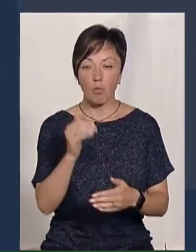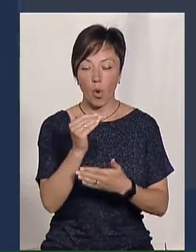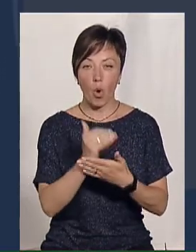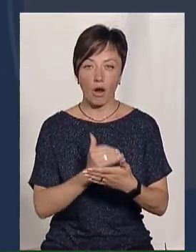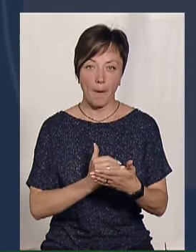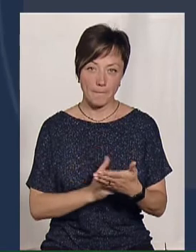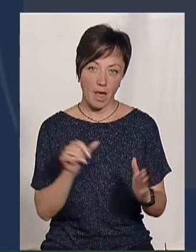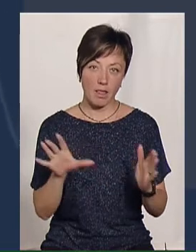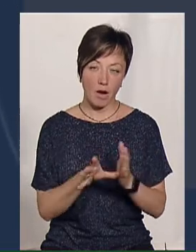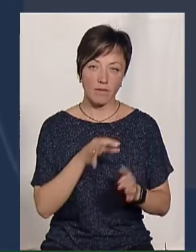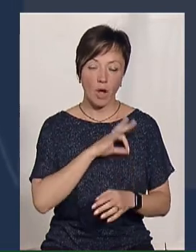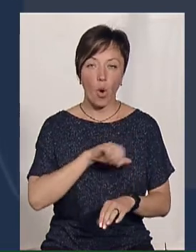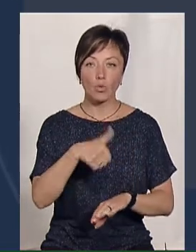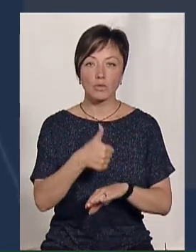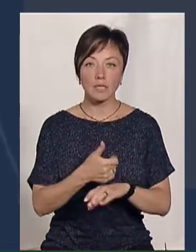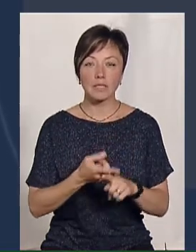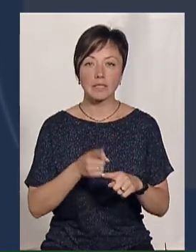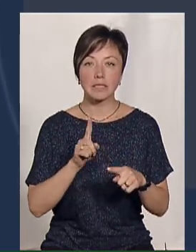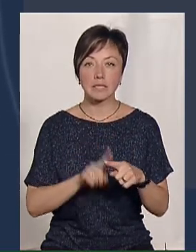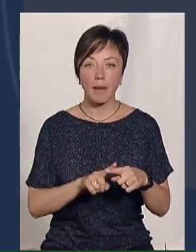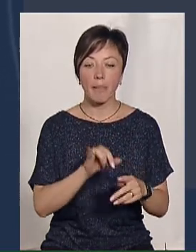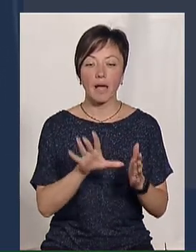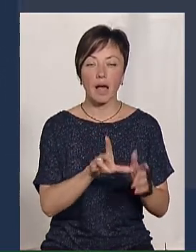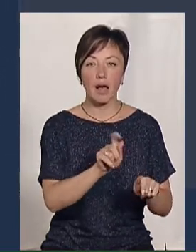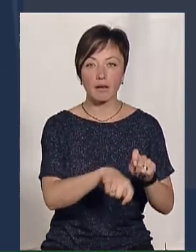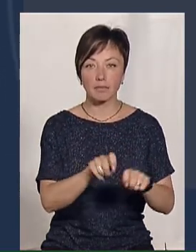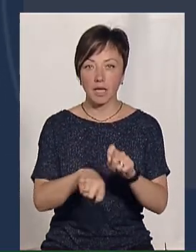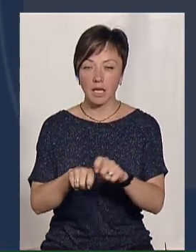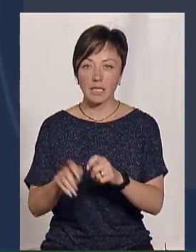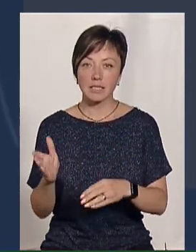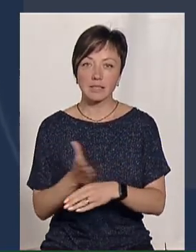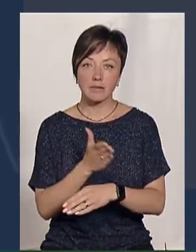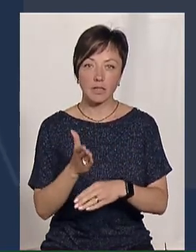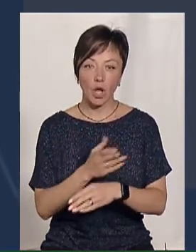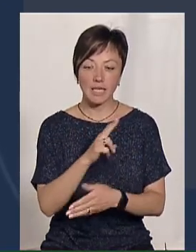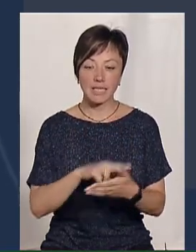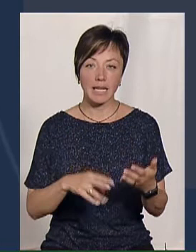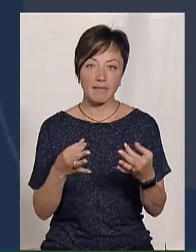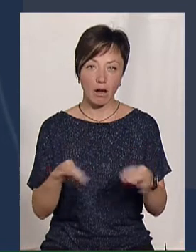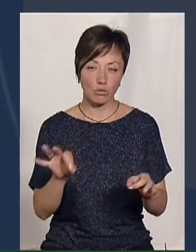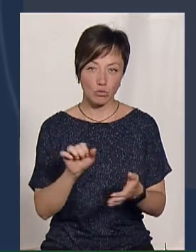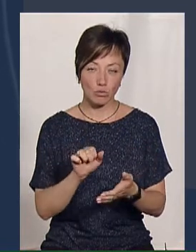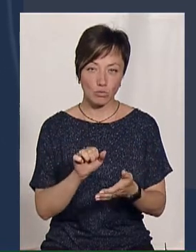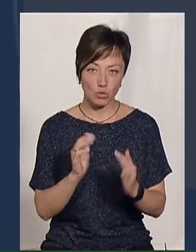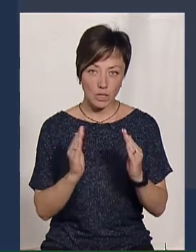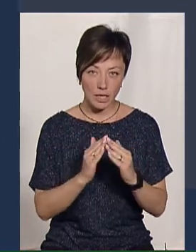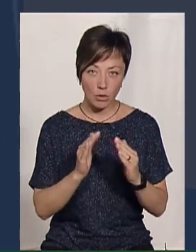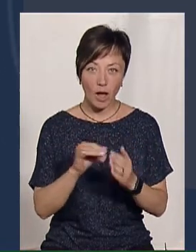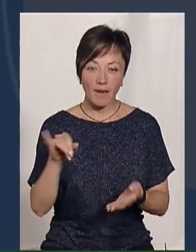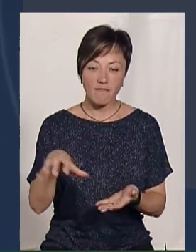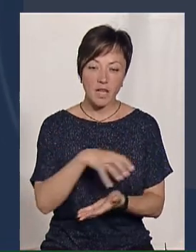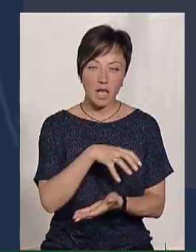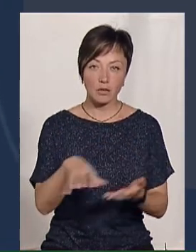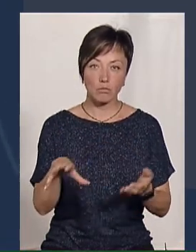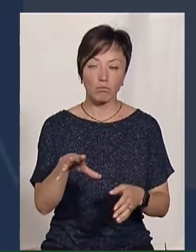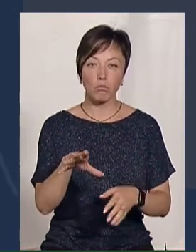Основними є проведення енергетичного аудиту з виготовленням енергетичного сертифікату будинку та витяг з протоколу загальних